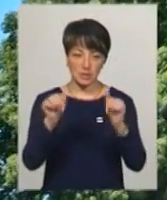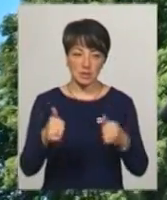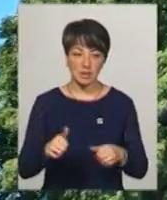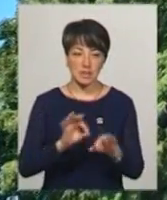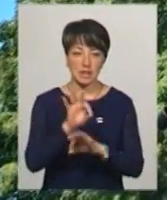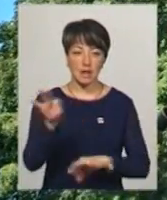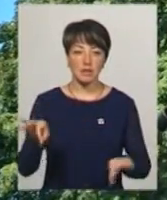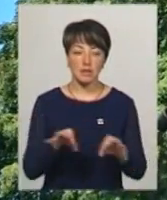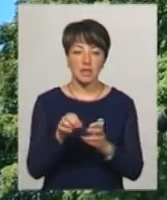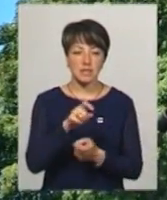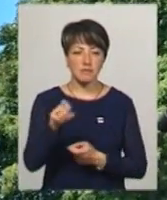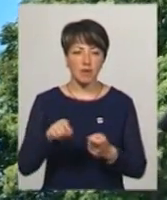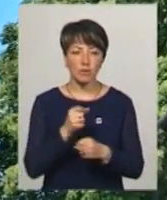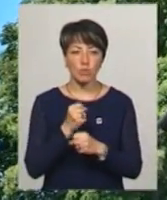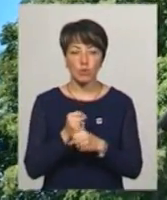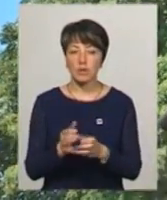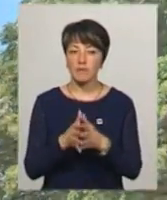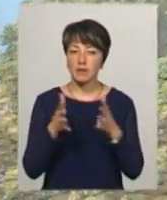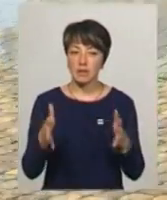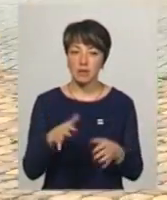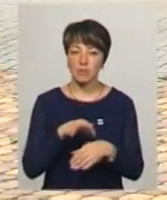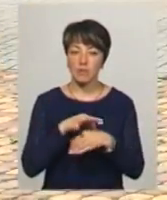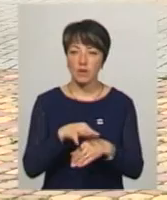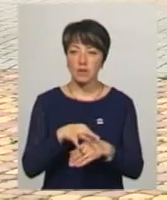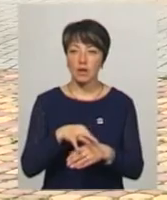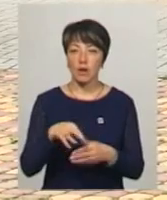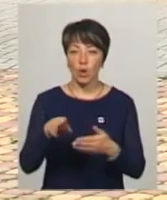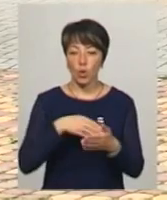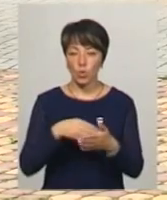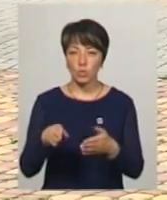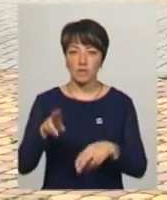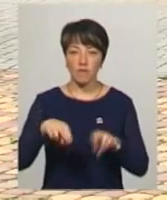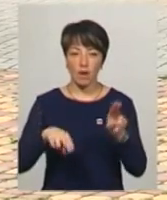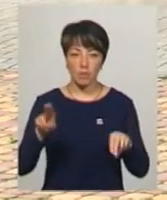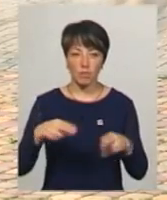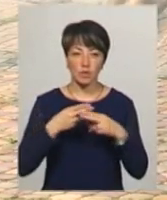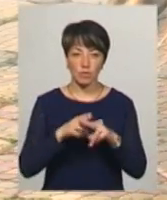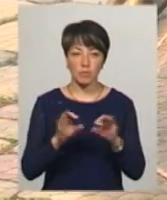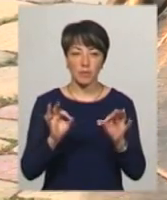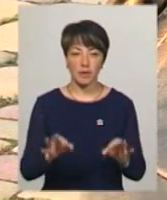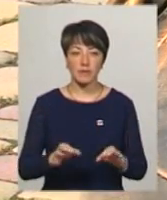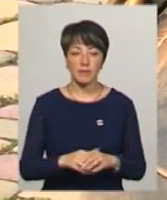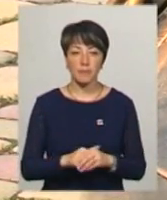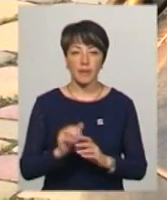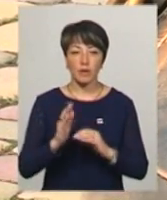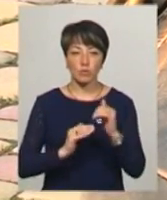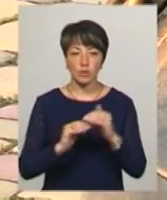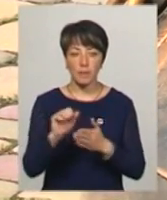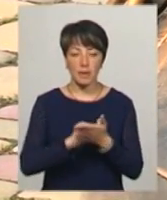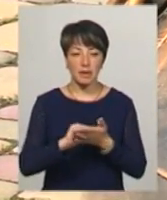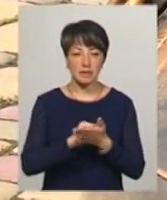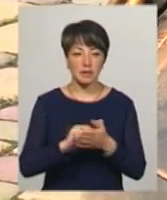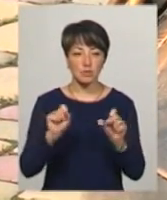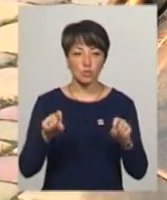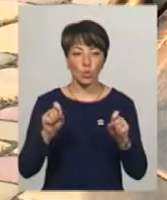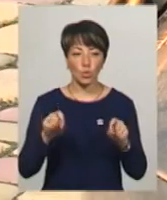Зварювальна робота дуже велика була проведена. Грунт, фарба, якщо по технології. Патенування, ручна перетирка золотом,